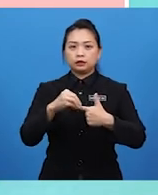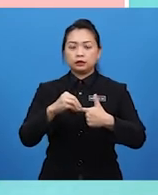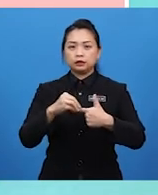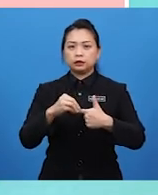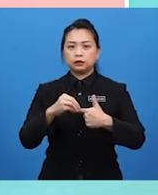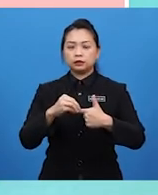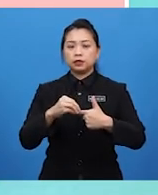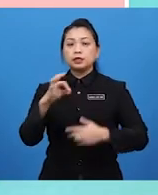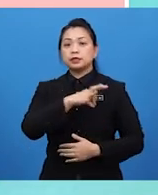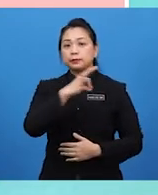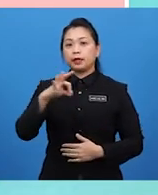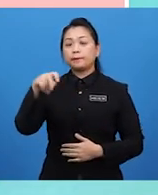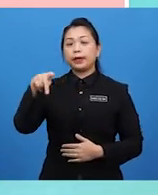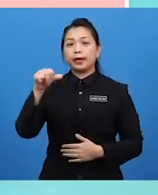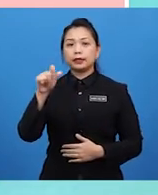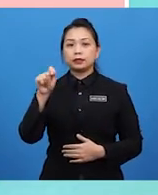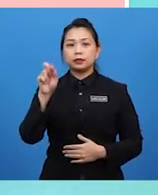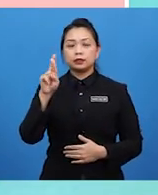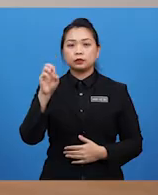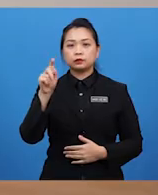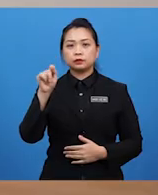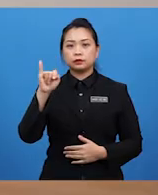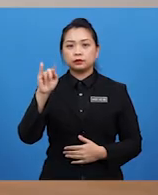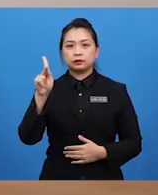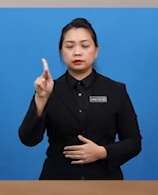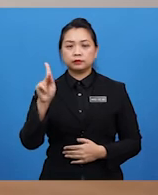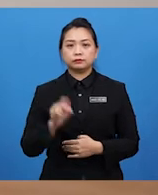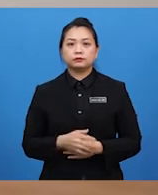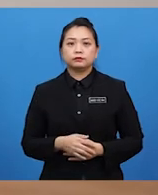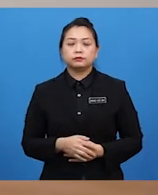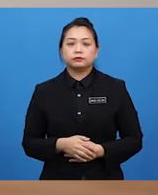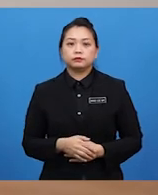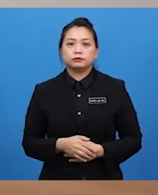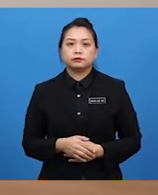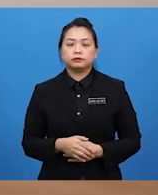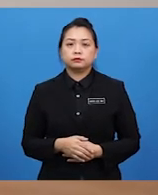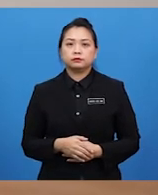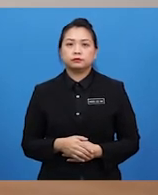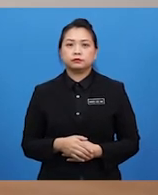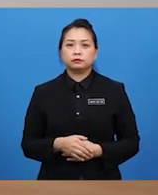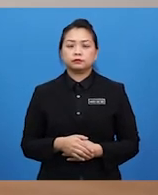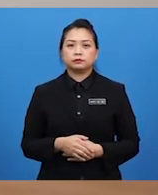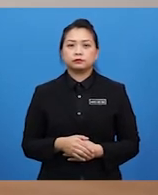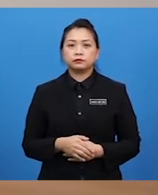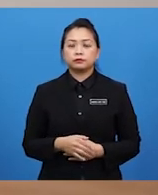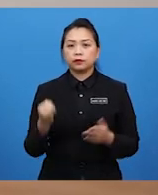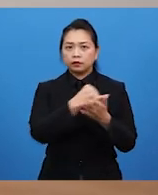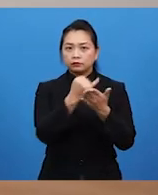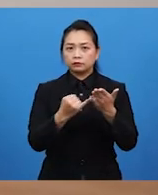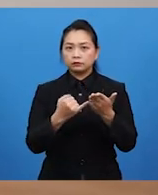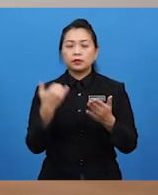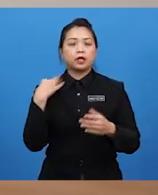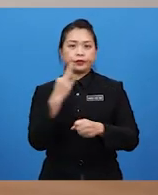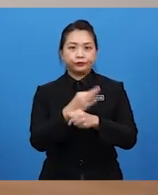Kebangsaan ataupun semangat patriotik dalam diri. Sekarang, kita beralih pula kepada persekitaran. Sini visual telur